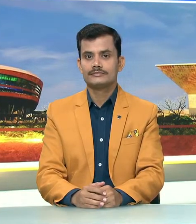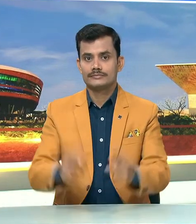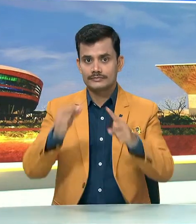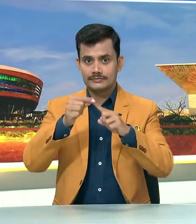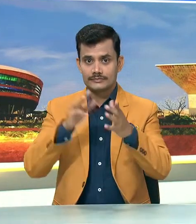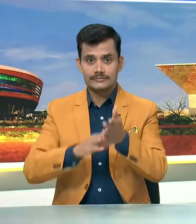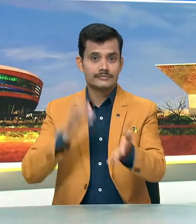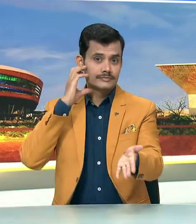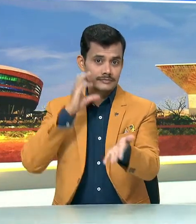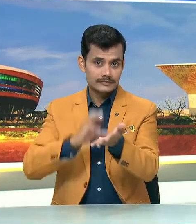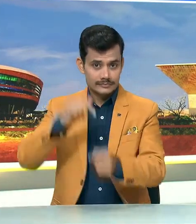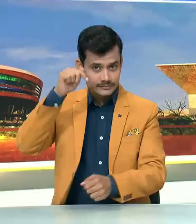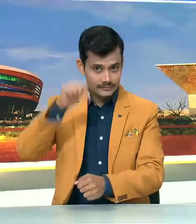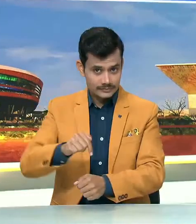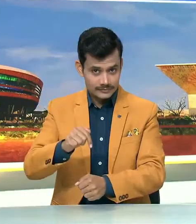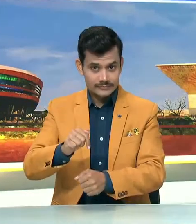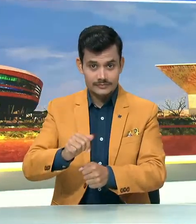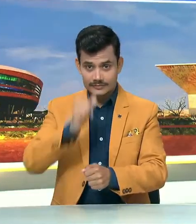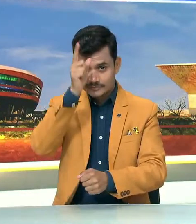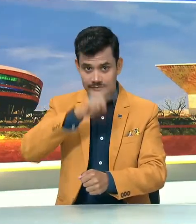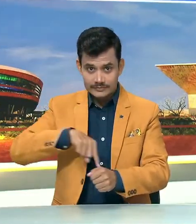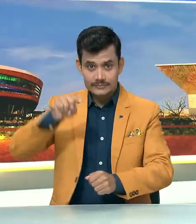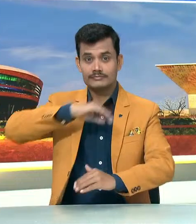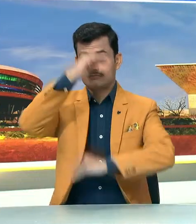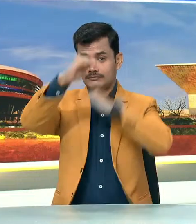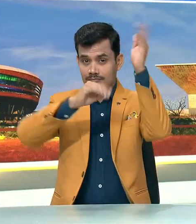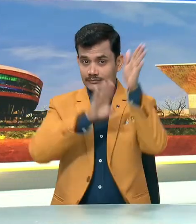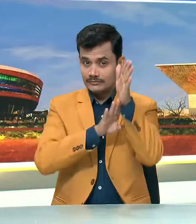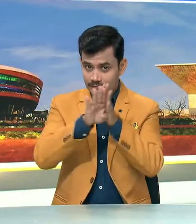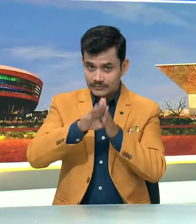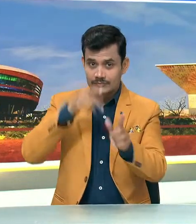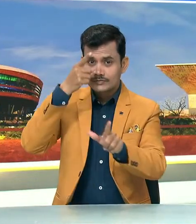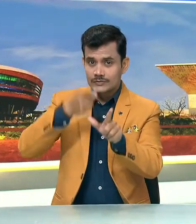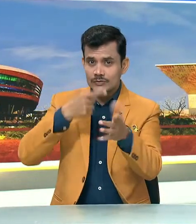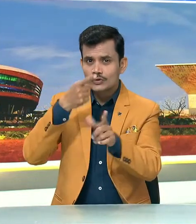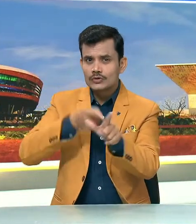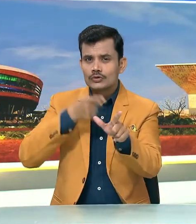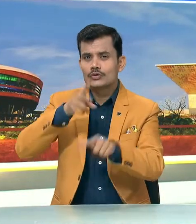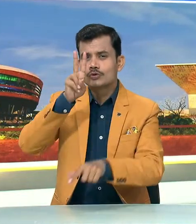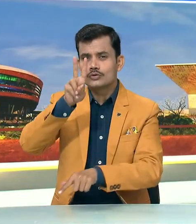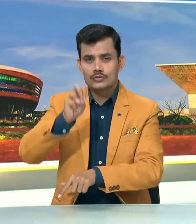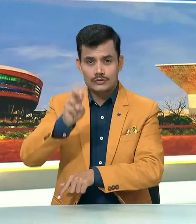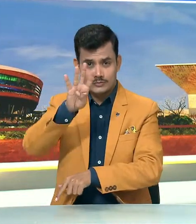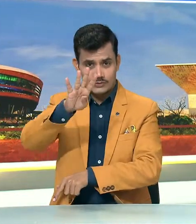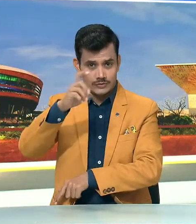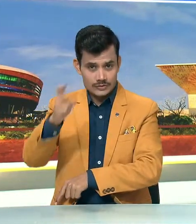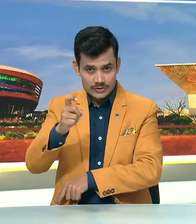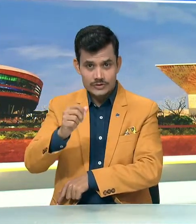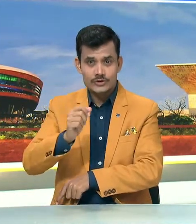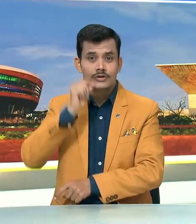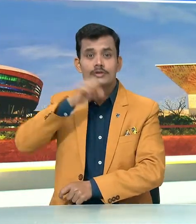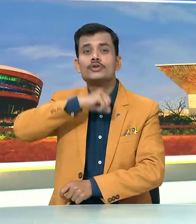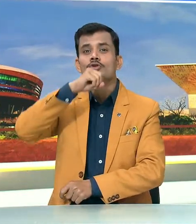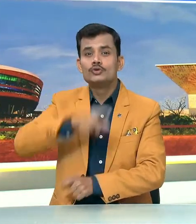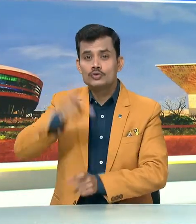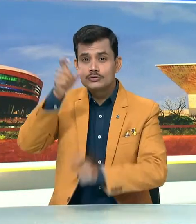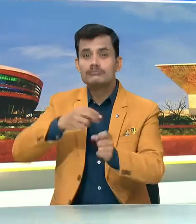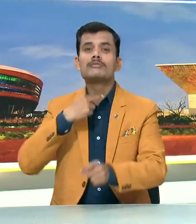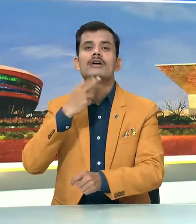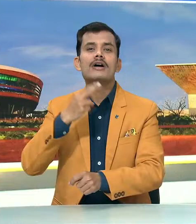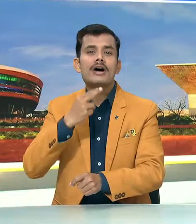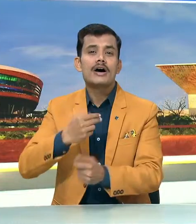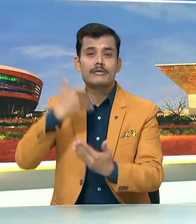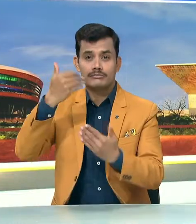प्रधानमंत्री नरेंद्र बोदी आज विकसित भारत एट 2047 युवाओं की आवाज पहल का करेंगे